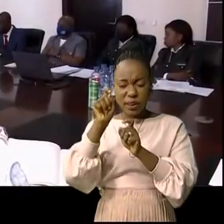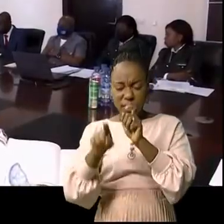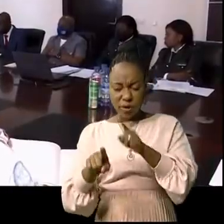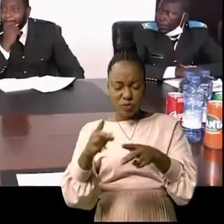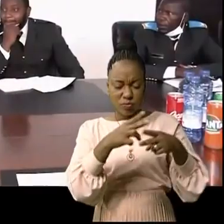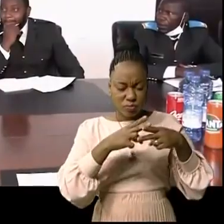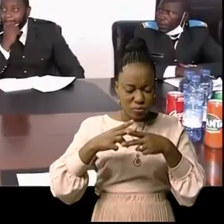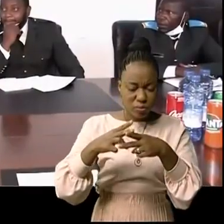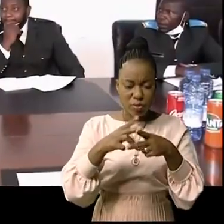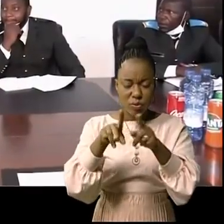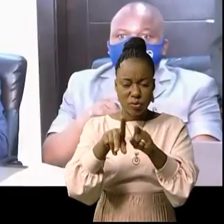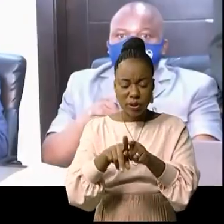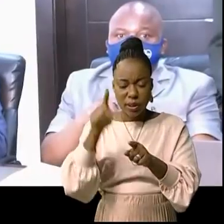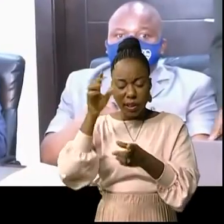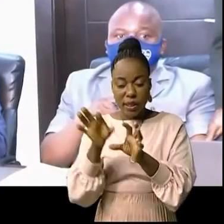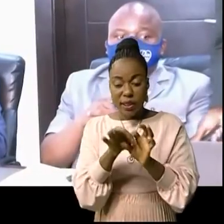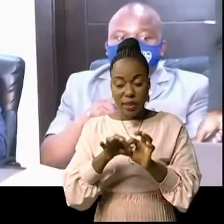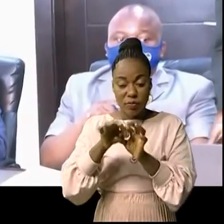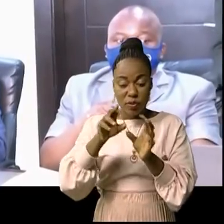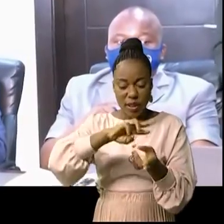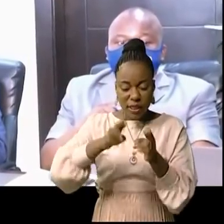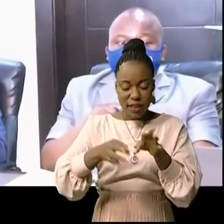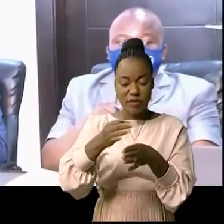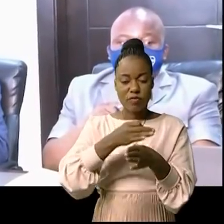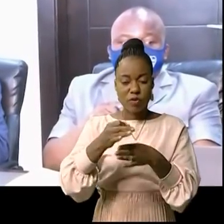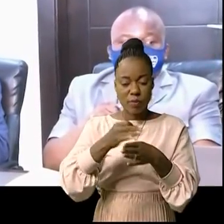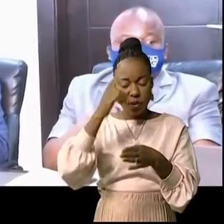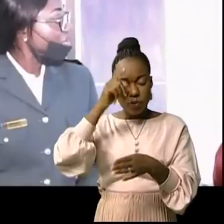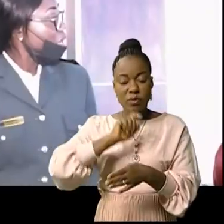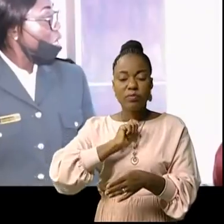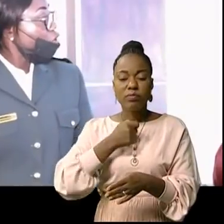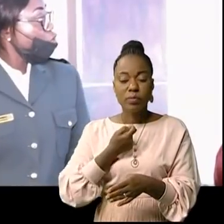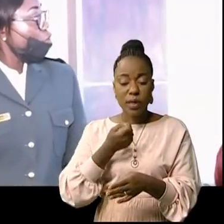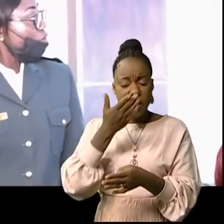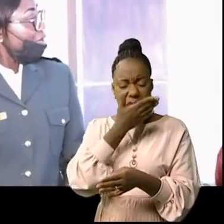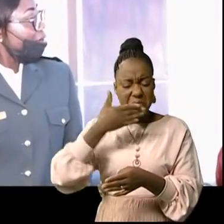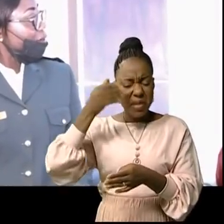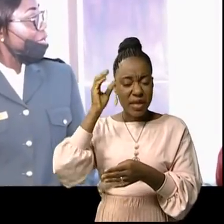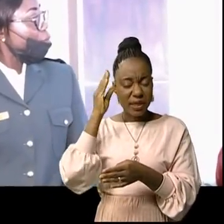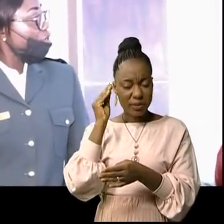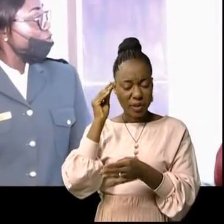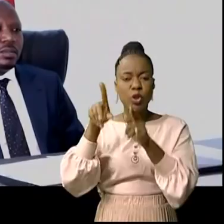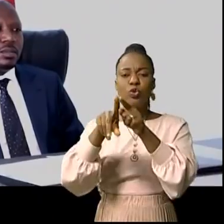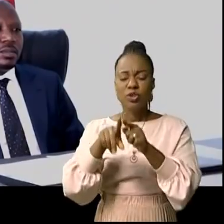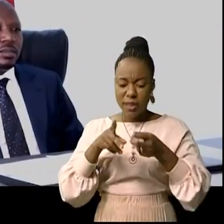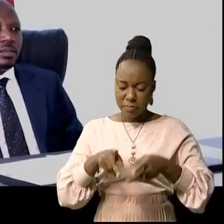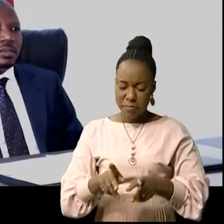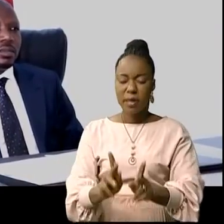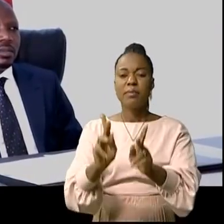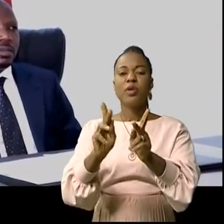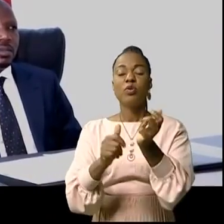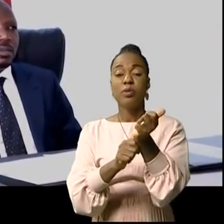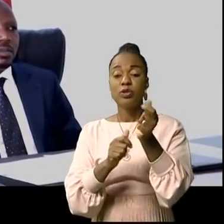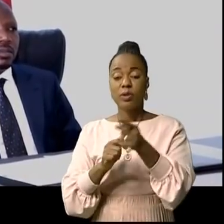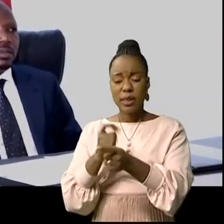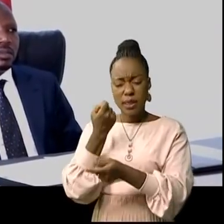ainsi que celles liées à la réforme des systèmes pénitentiaires. Une meilleure expérience qui a permis à ces cadres